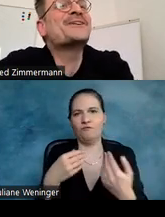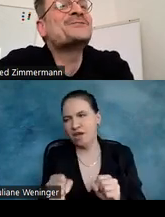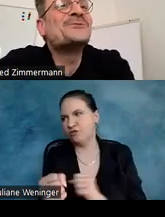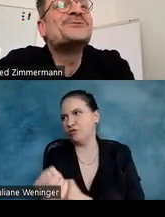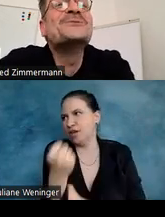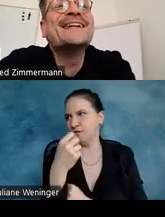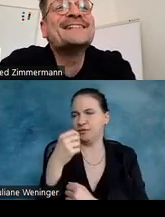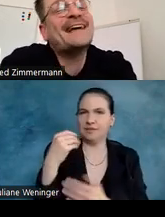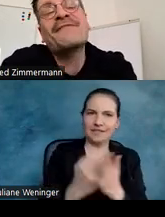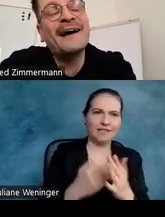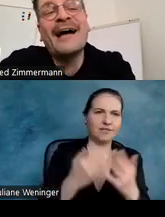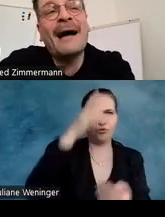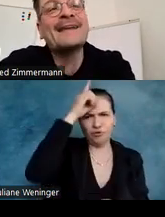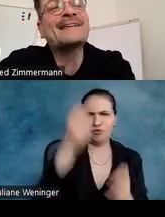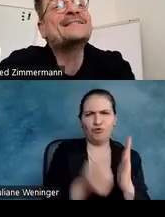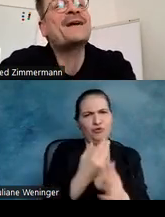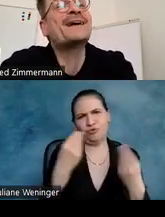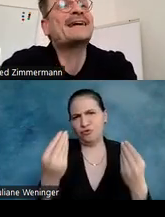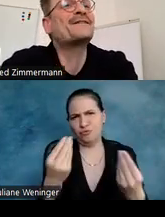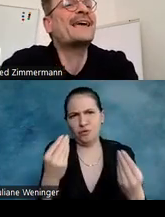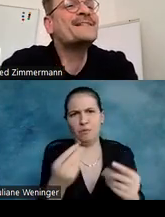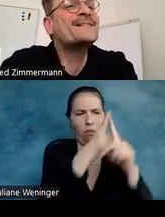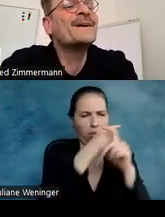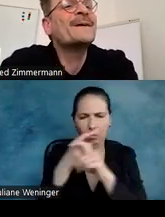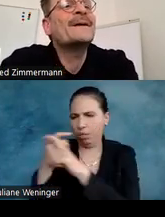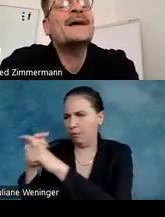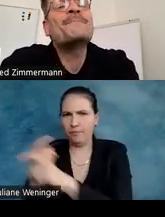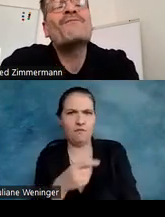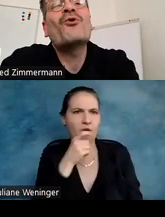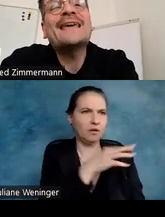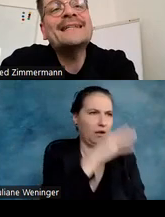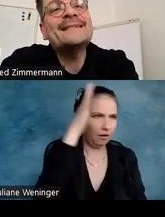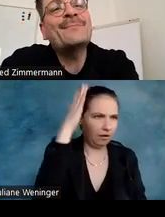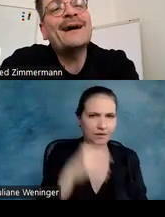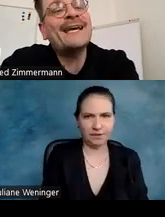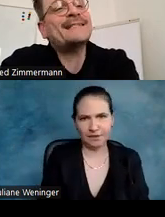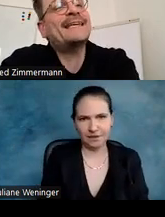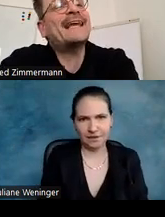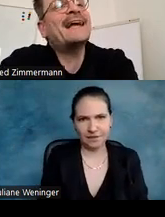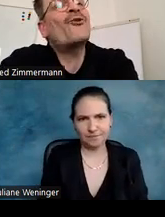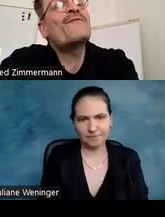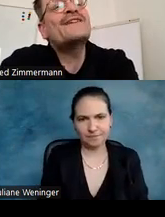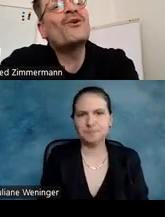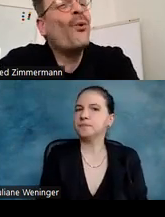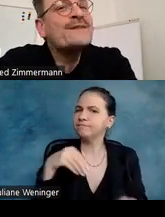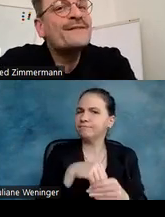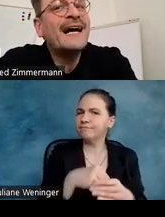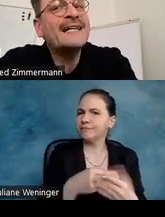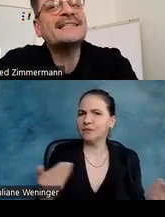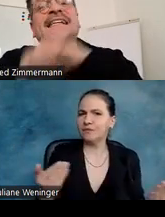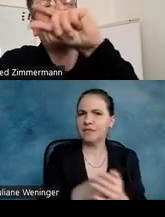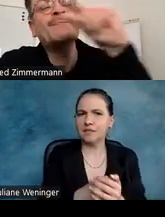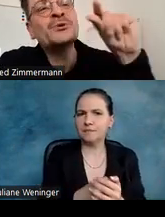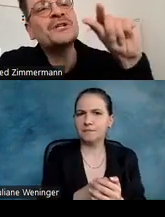Teil unserer deutschen Kultur, dass es einfach am Ende nicht mehr barrierefrei ist. Worum geht es hierbei? Es geht darum, wie groß